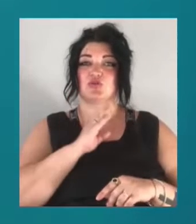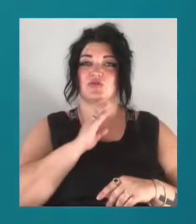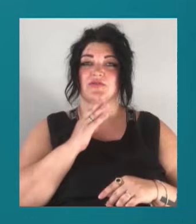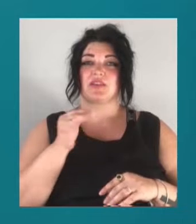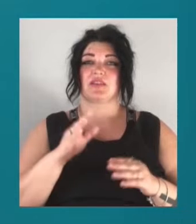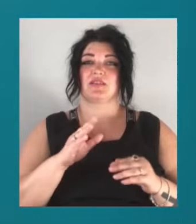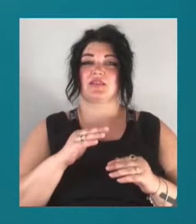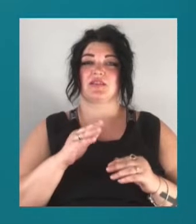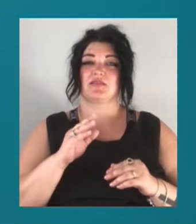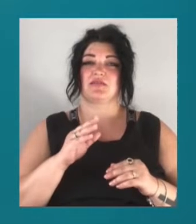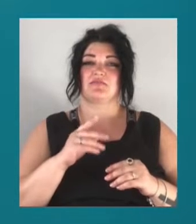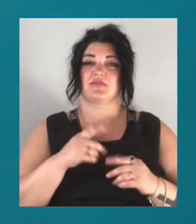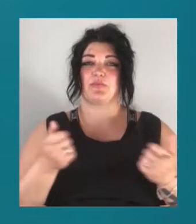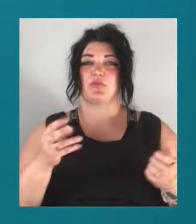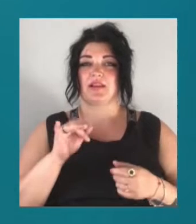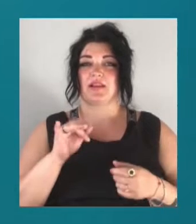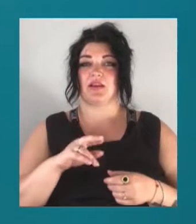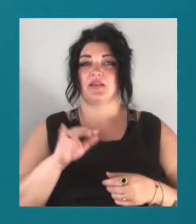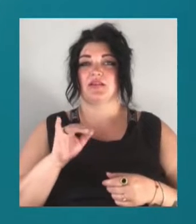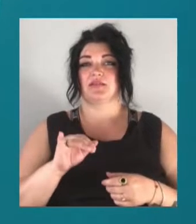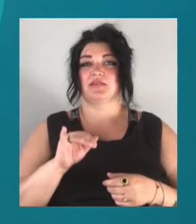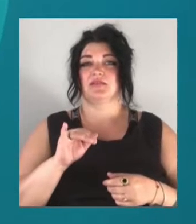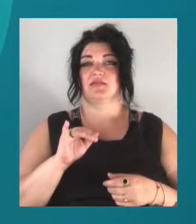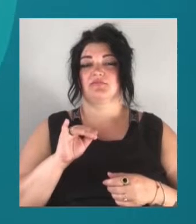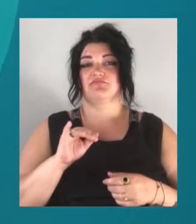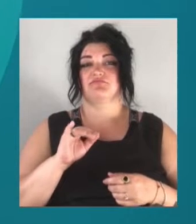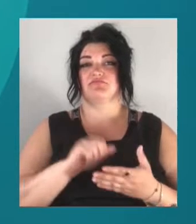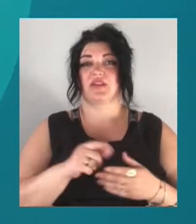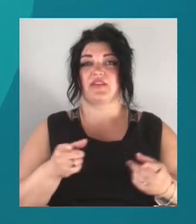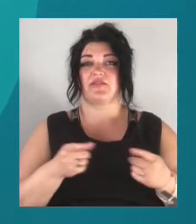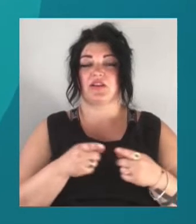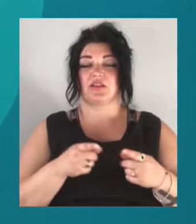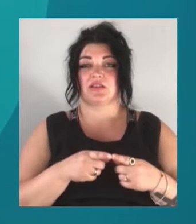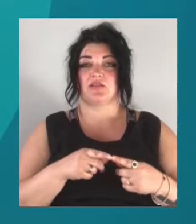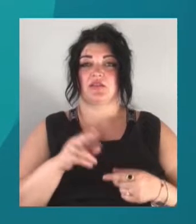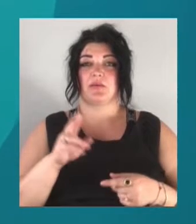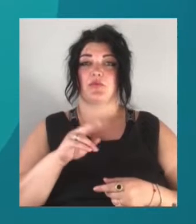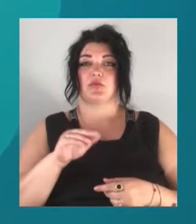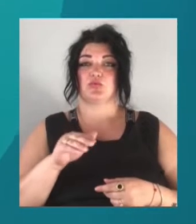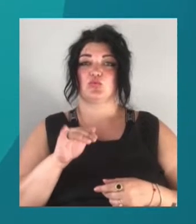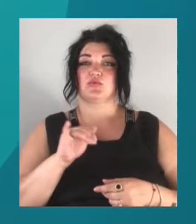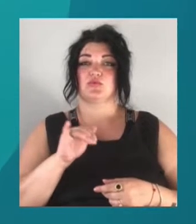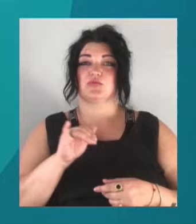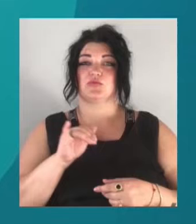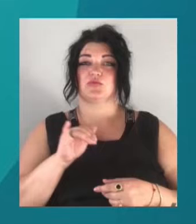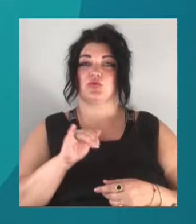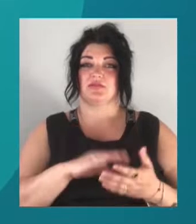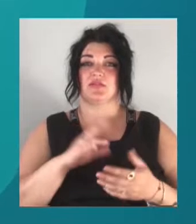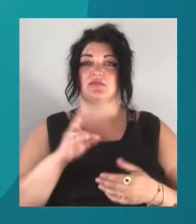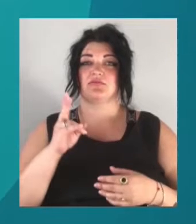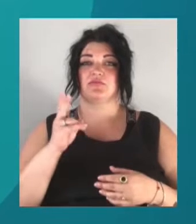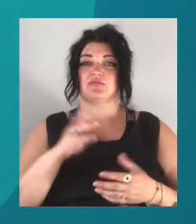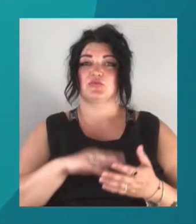гроші компанії-забудовника орендували квартири. В цьому будинку на польському звозі 9, де у ніч 8 травня стався другий обвал у місті,